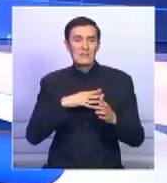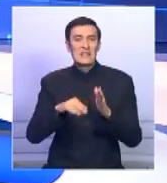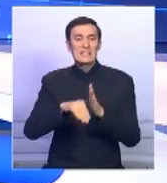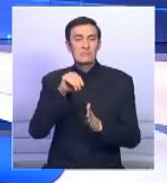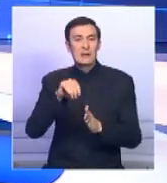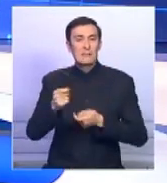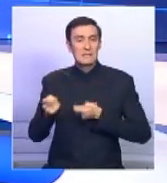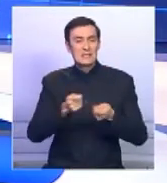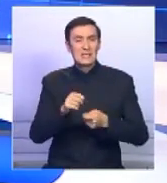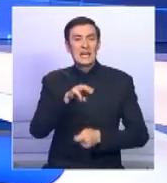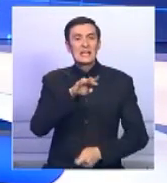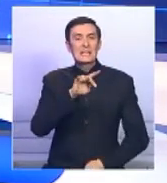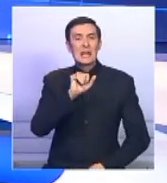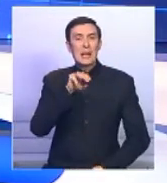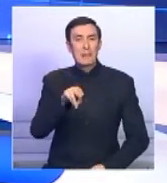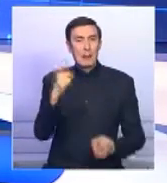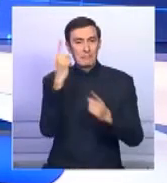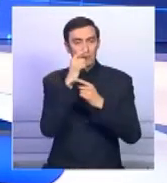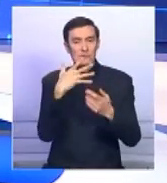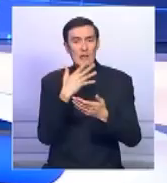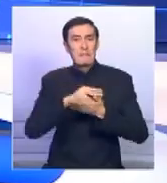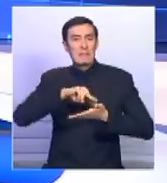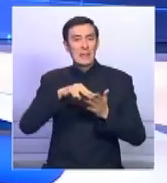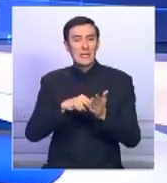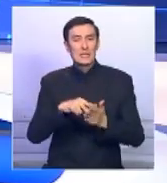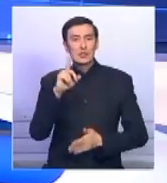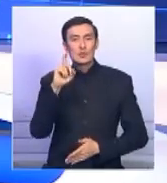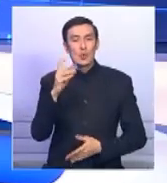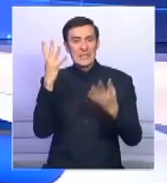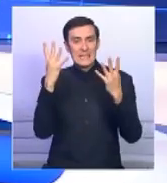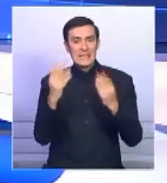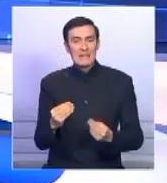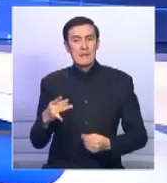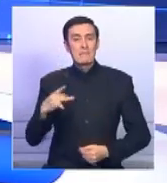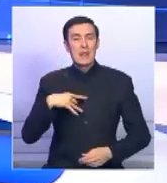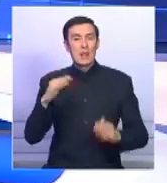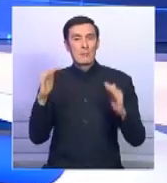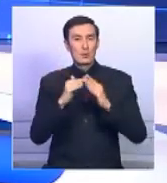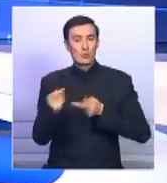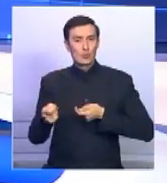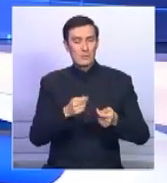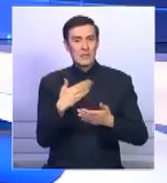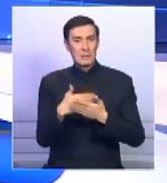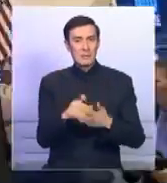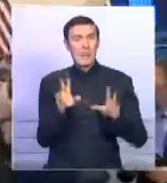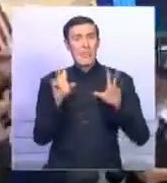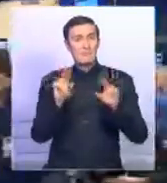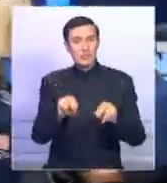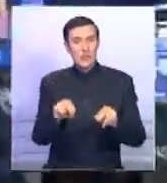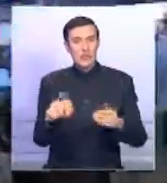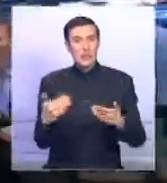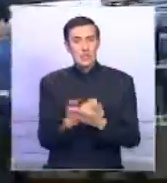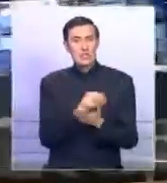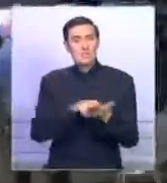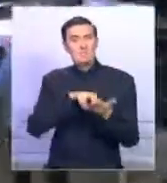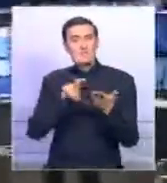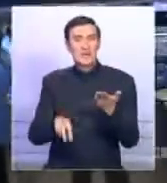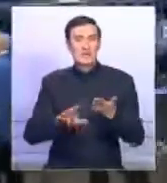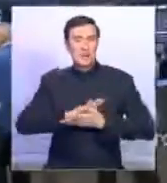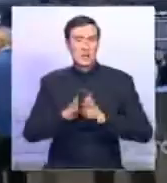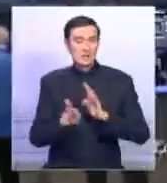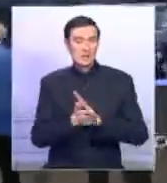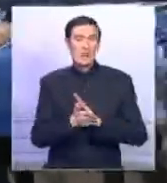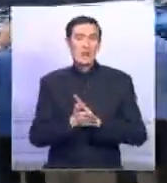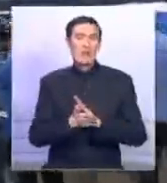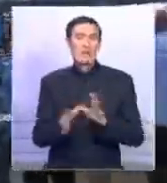президент США Дональд Трамп обнародовал свои планы на первые 100 дней в Белом доме. В частности, он пообещал начать выход из соглашения